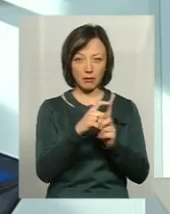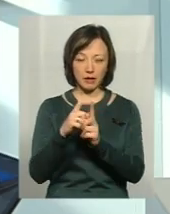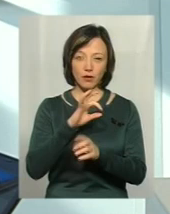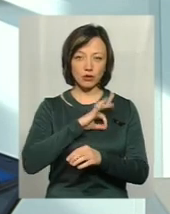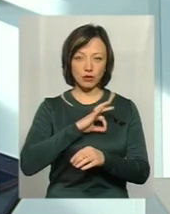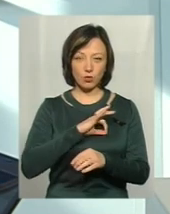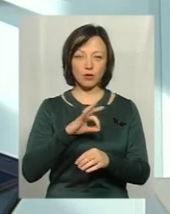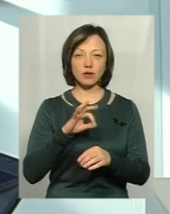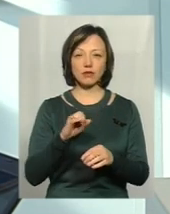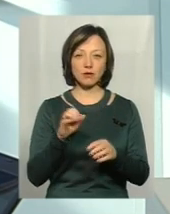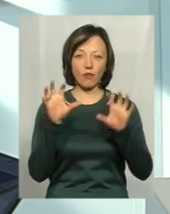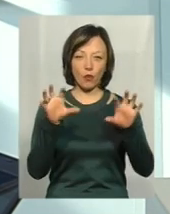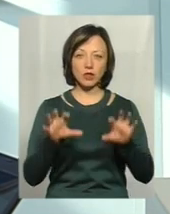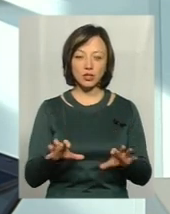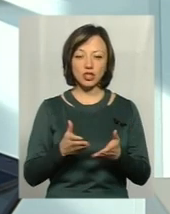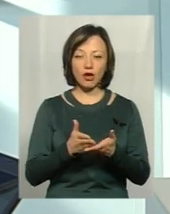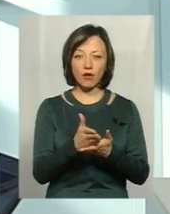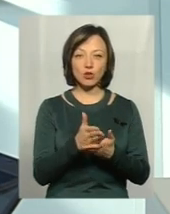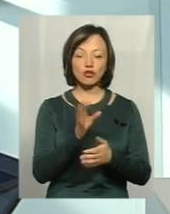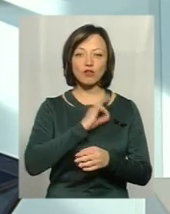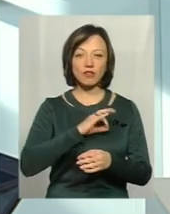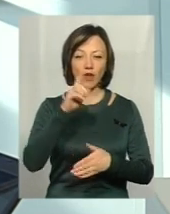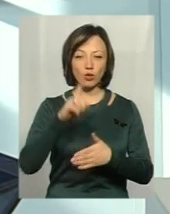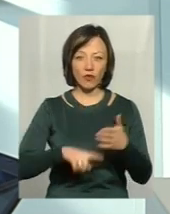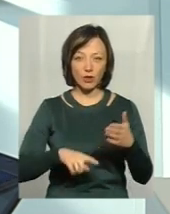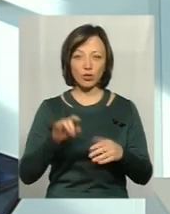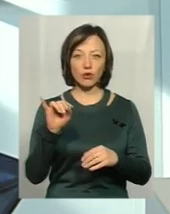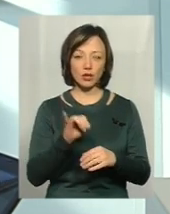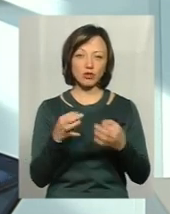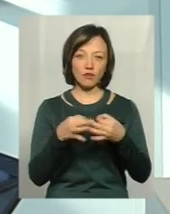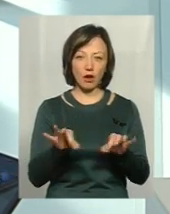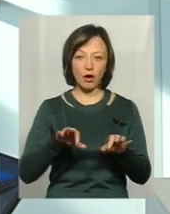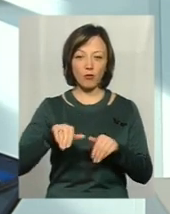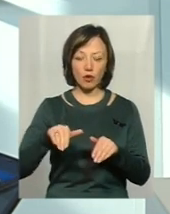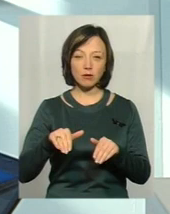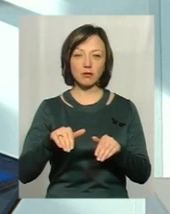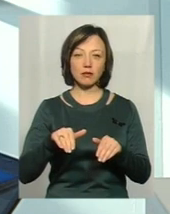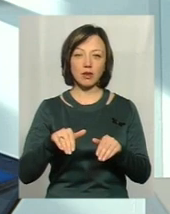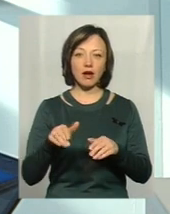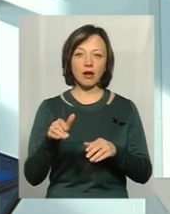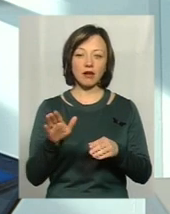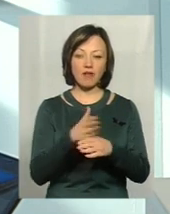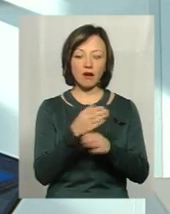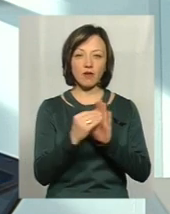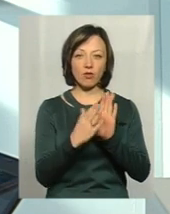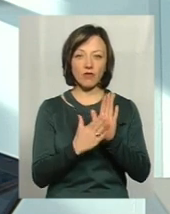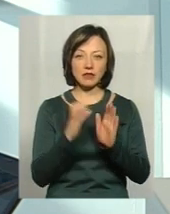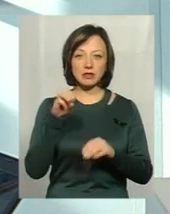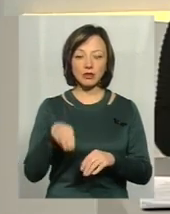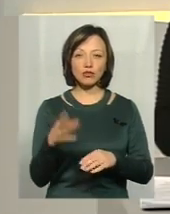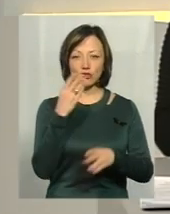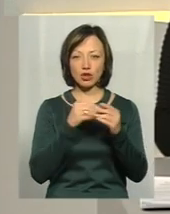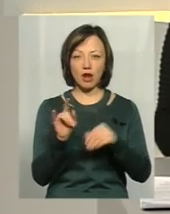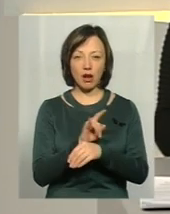використовується в Кримінальному кодексі, що шляхом зложивання довіри і дозволяє потім кваліфікувати шахрайство. Комусь